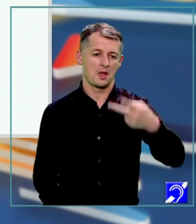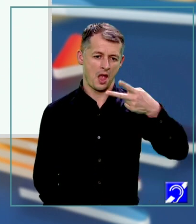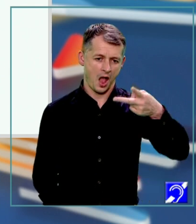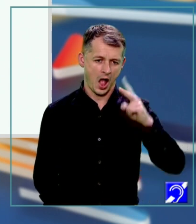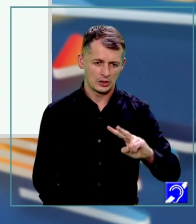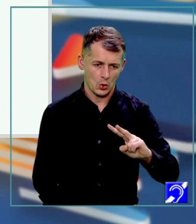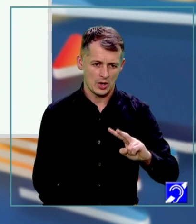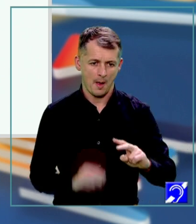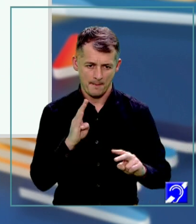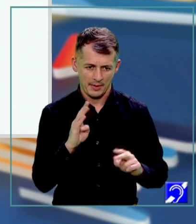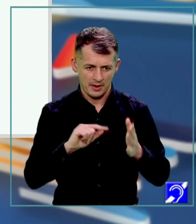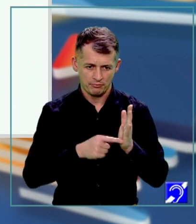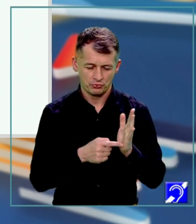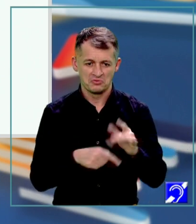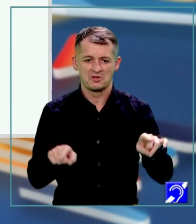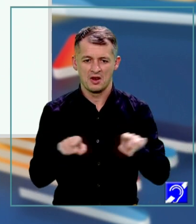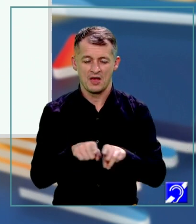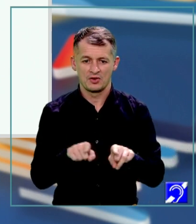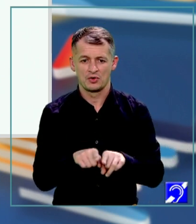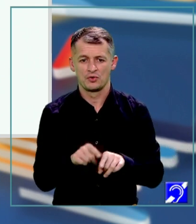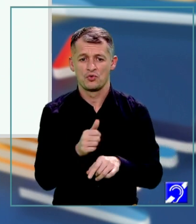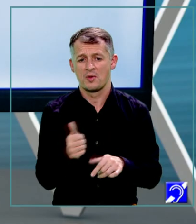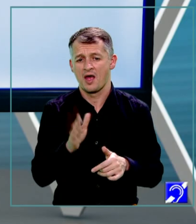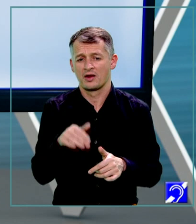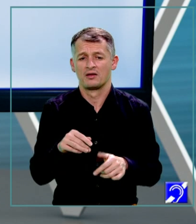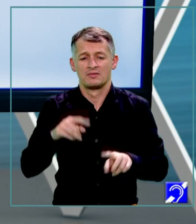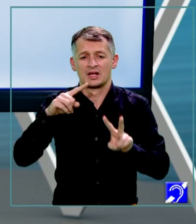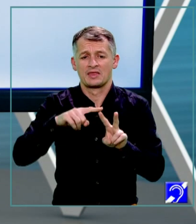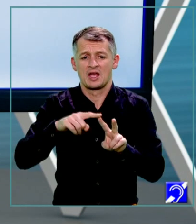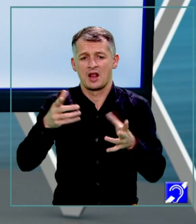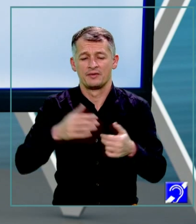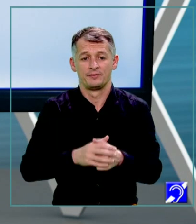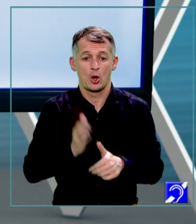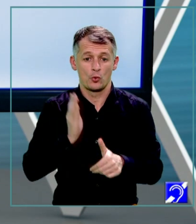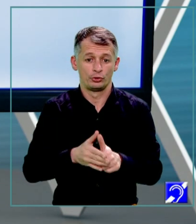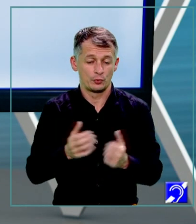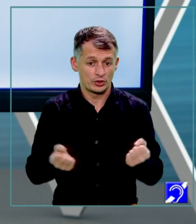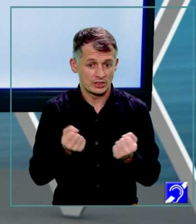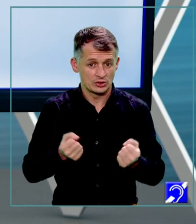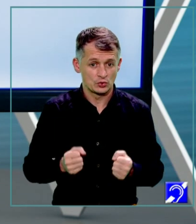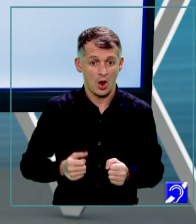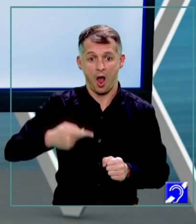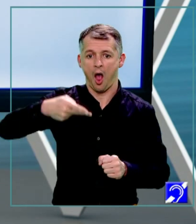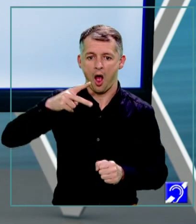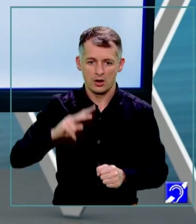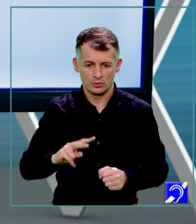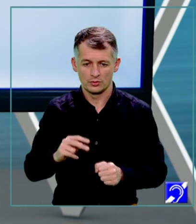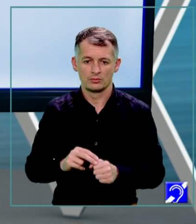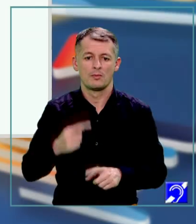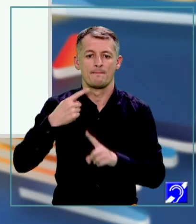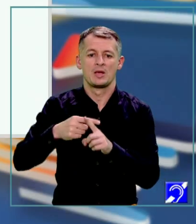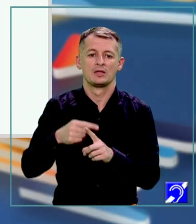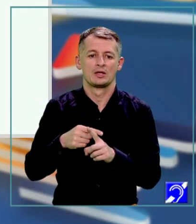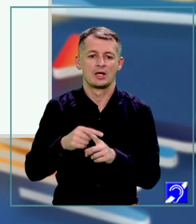același formă, alt numai că este cu numere, adică cu radical. Iar ultimul exercițiu, al doilea, media geometrică a